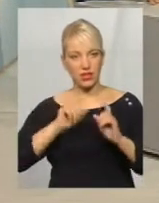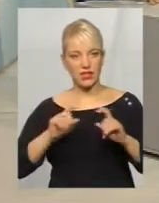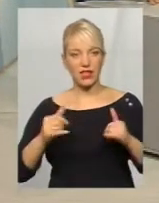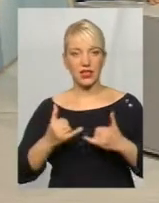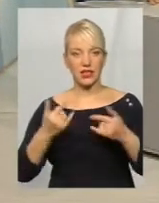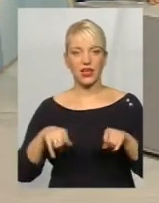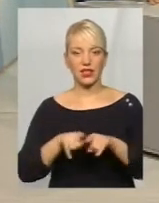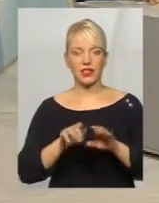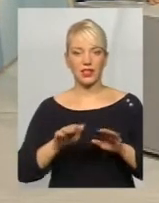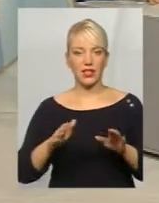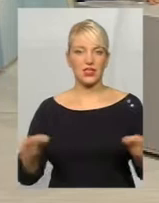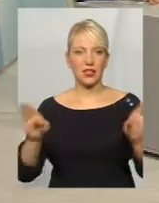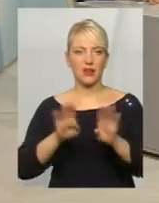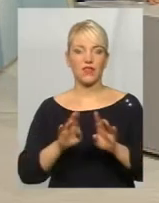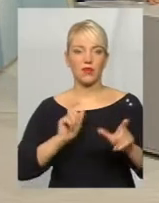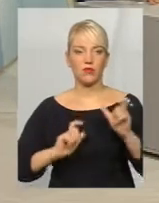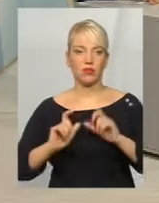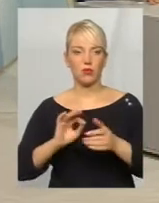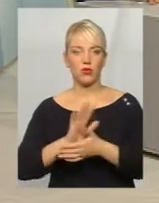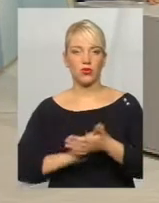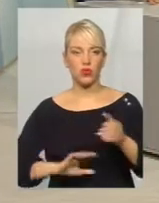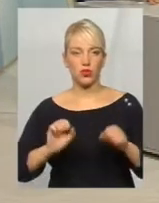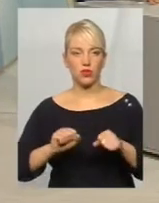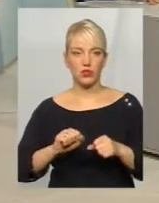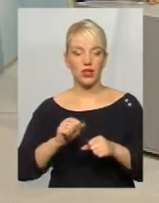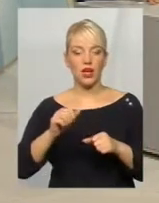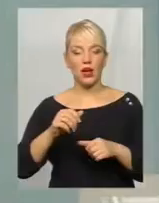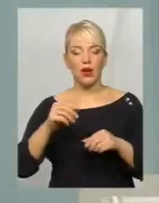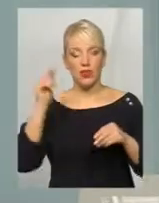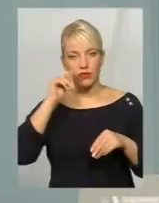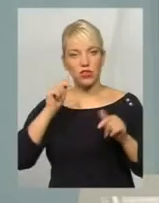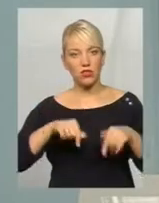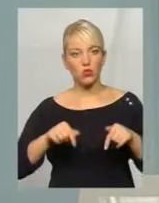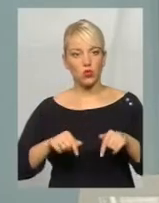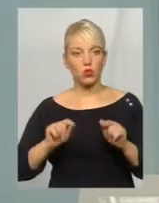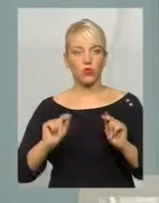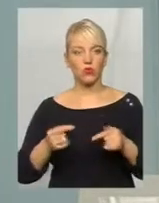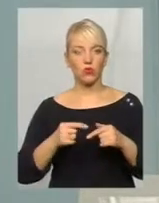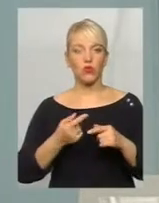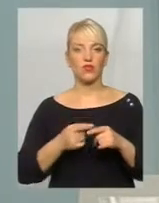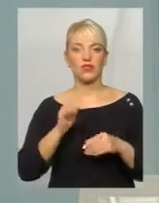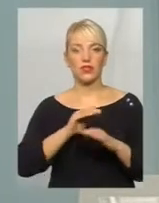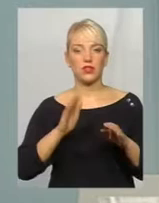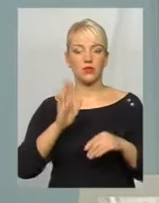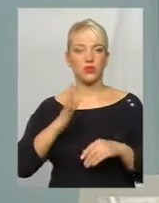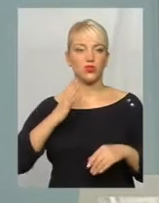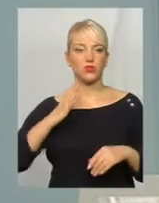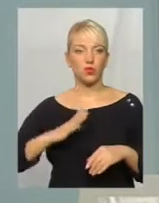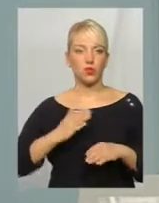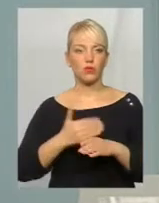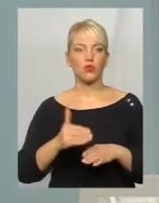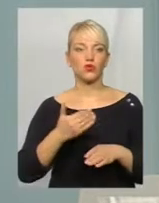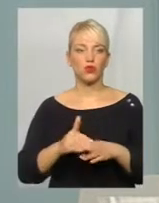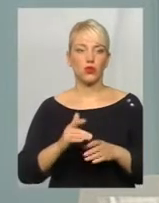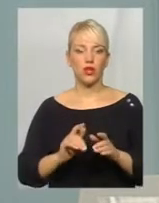дітей закриваємо вищу школу і можливе продовження навчання тут. Тому вони змушені будуть поступово